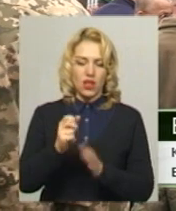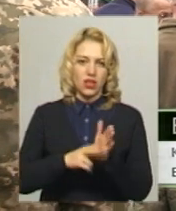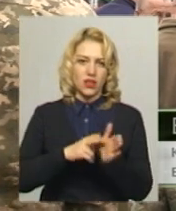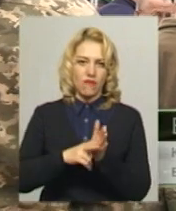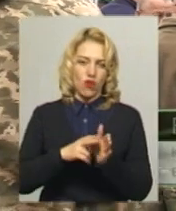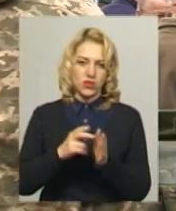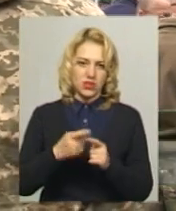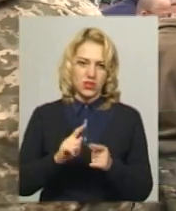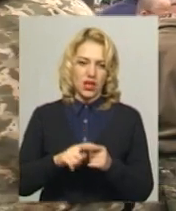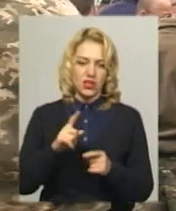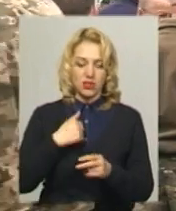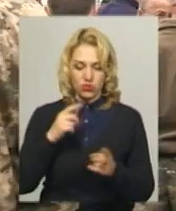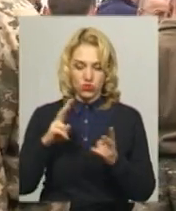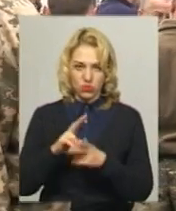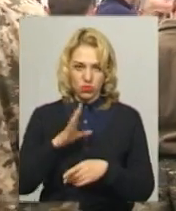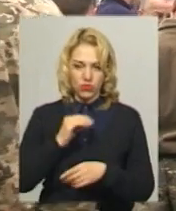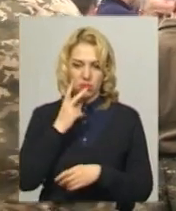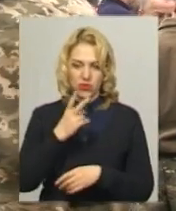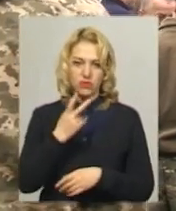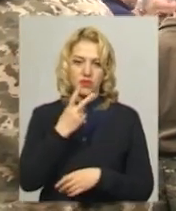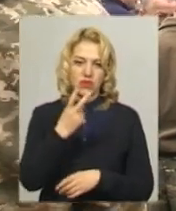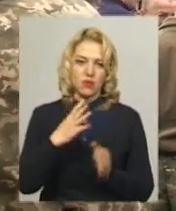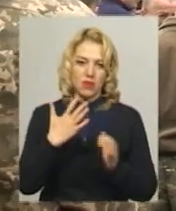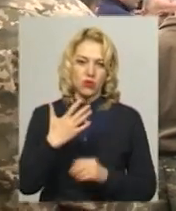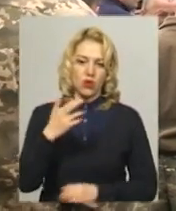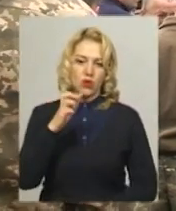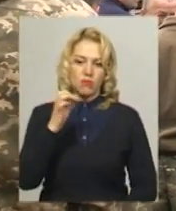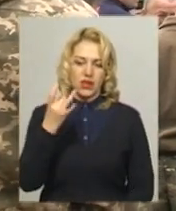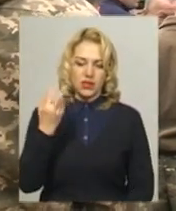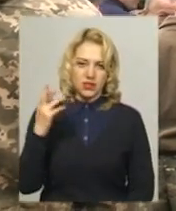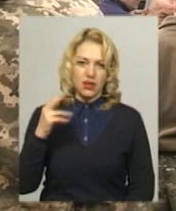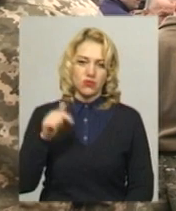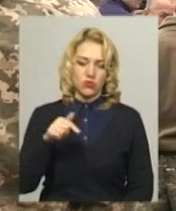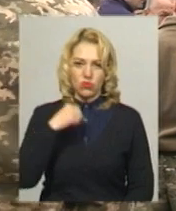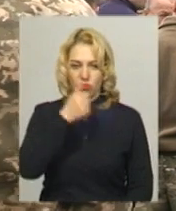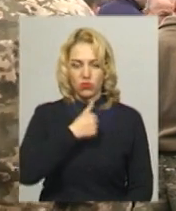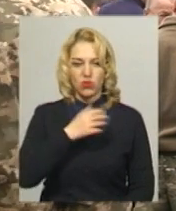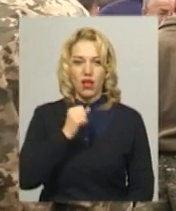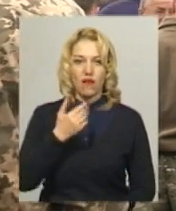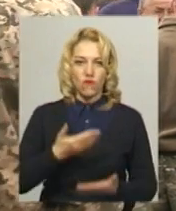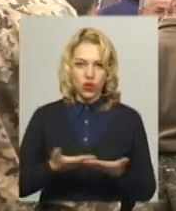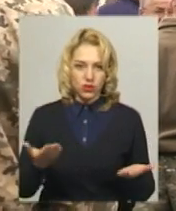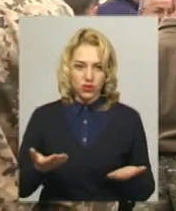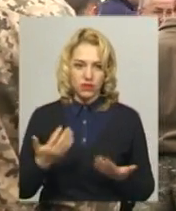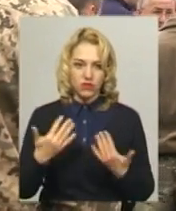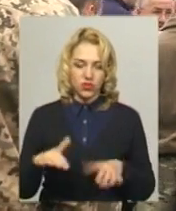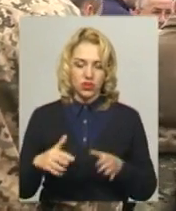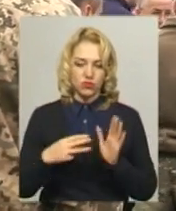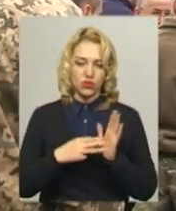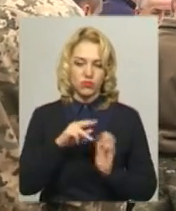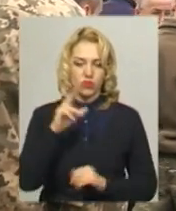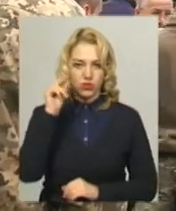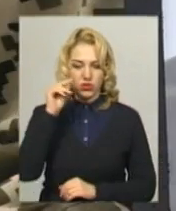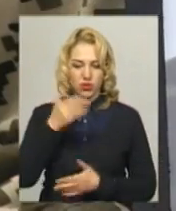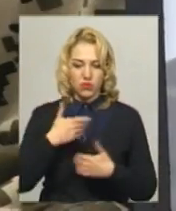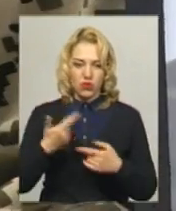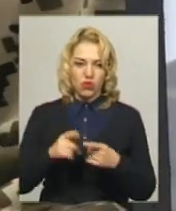вокзалі, я також їх там зустрів, я також його бачив 25 березня цього року. А от вже 8 числа ми